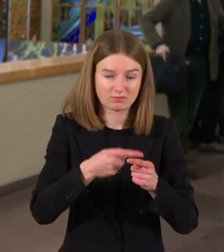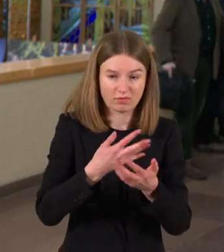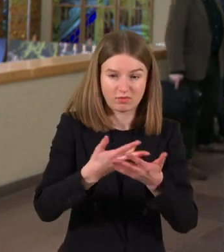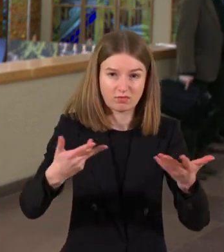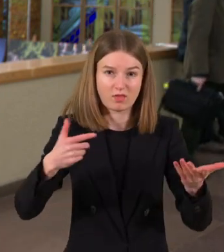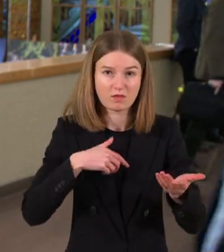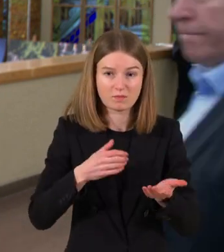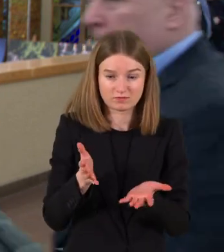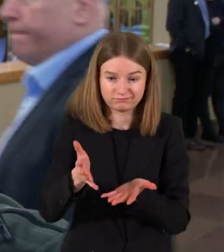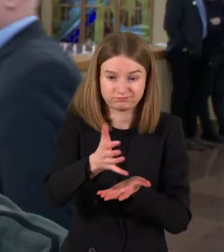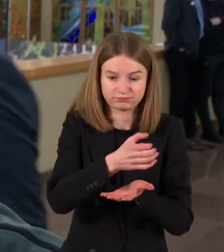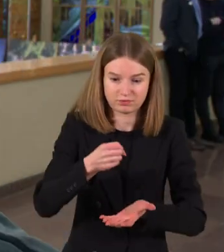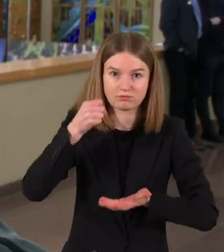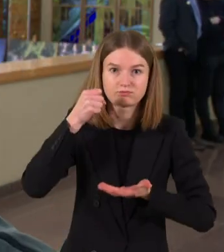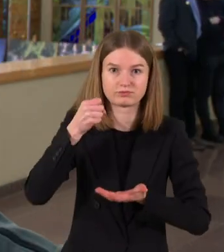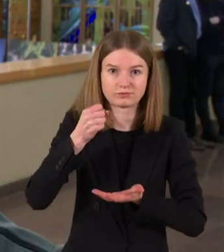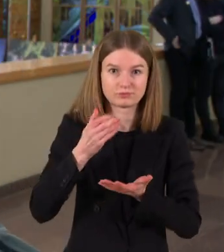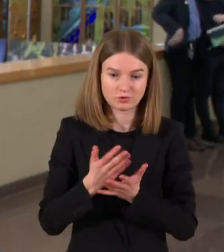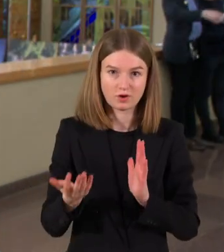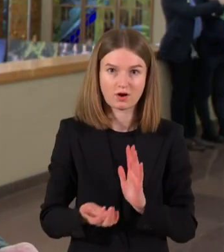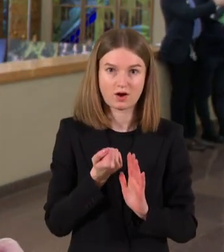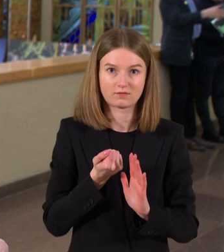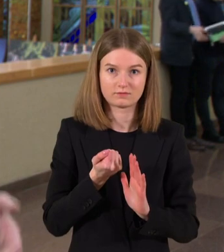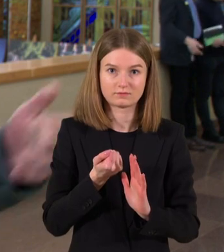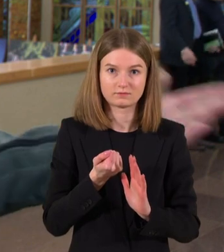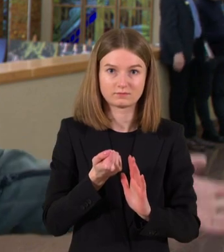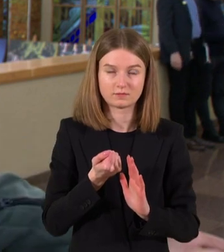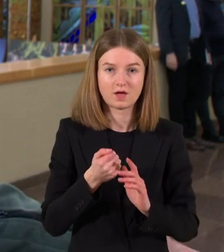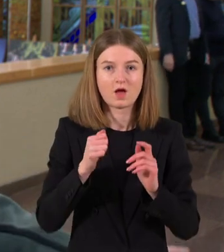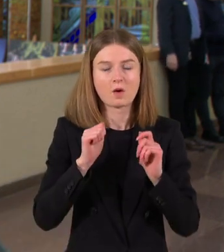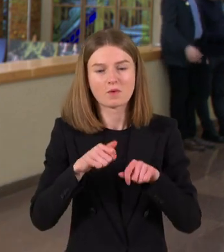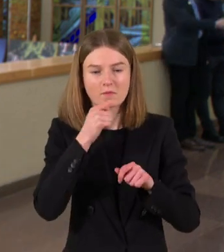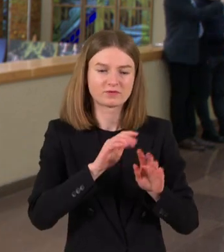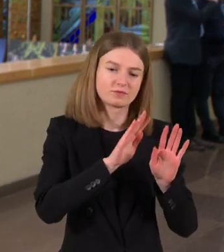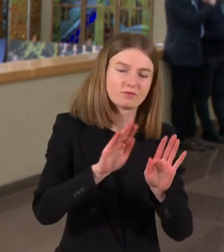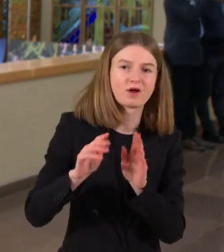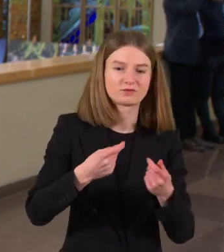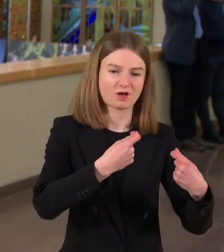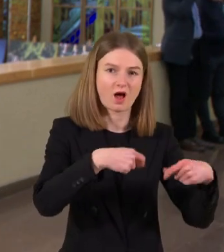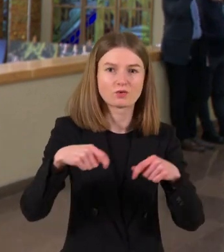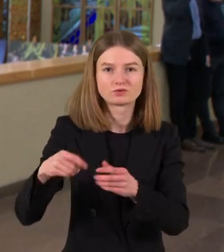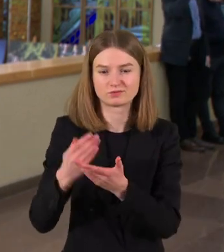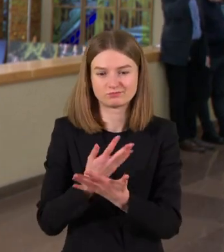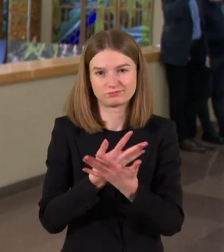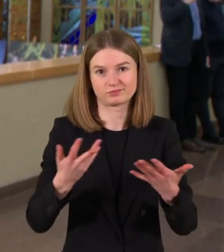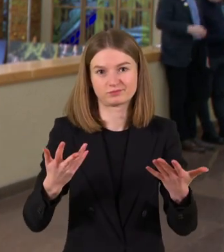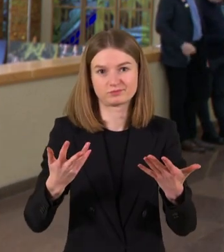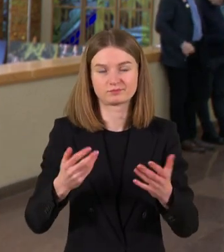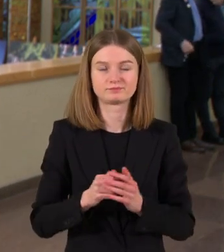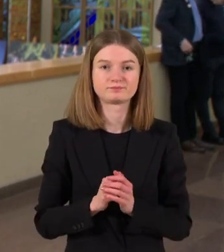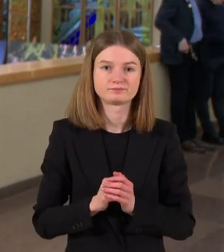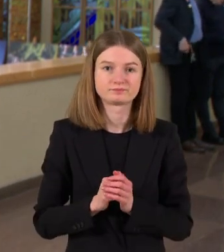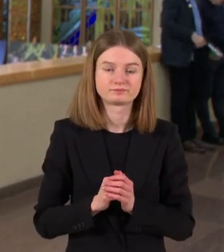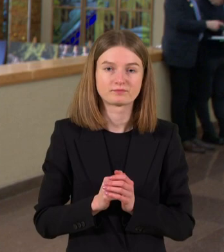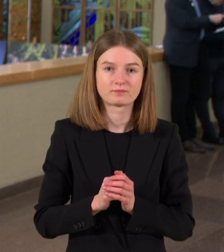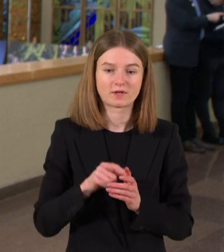nuolaužas, tiesiog panaudojom per šitą akciją, radarom tiesiog. Nu, auksionos ir visai per kitaip. Tiesiog ši yra vienas tokių paskutiniųjų, kur